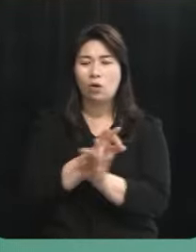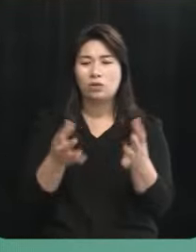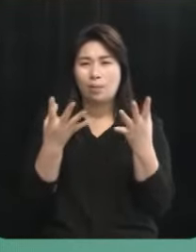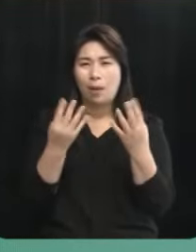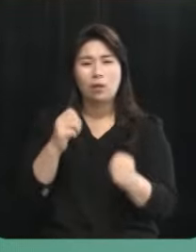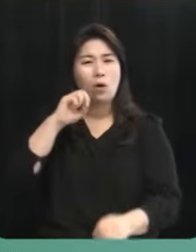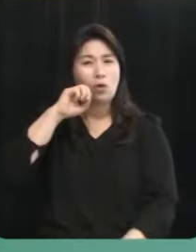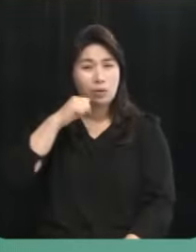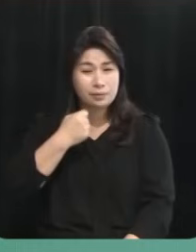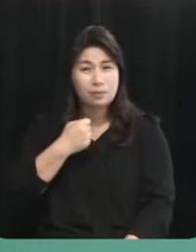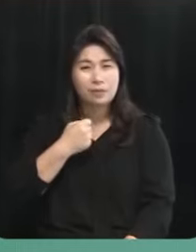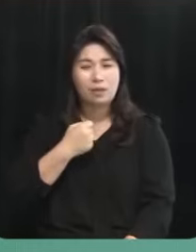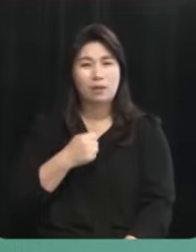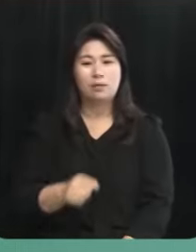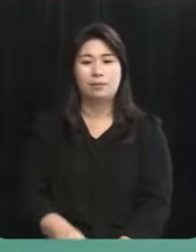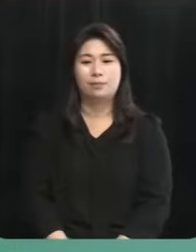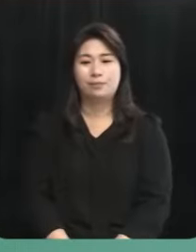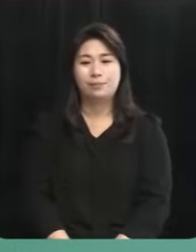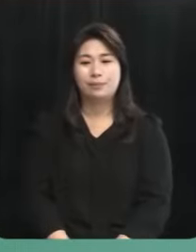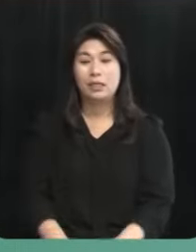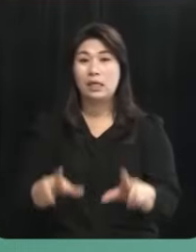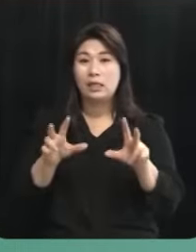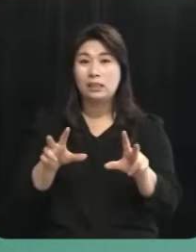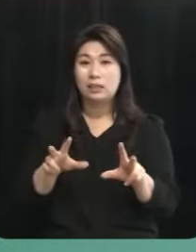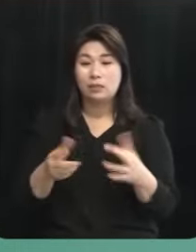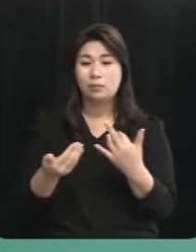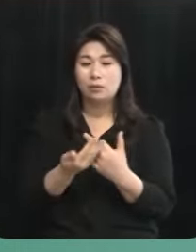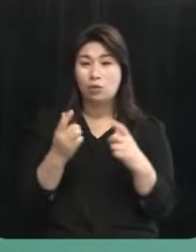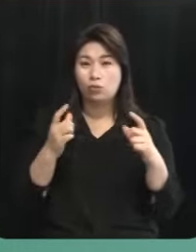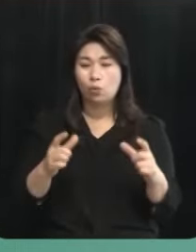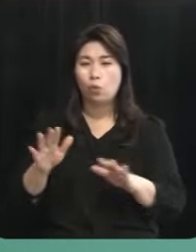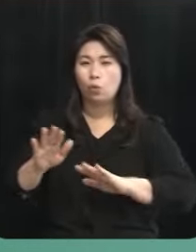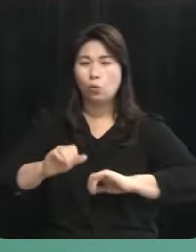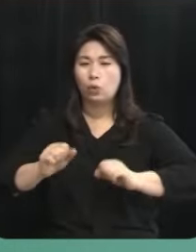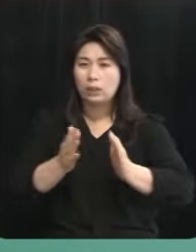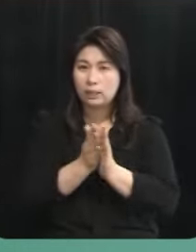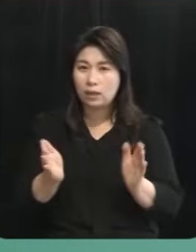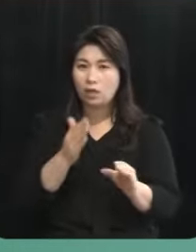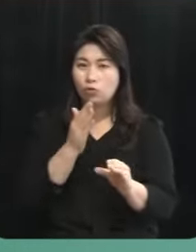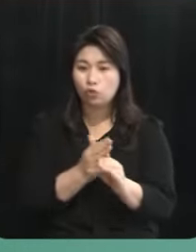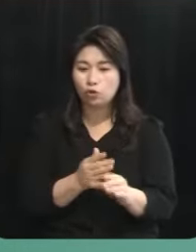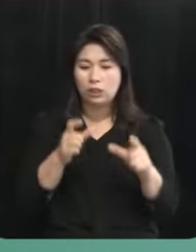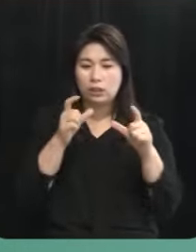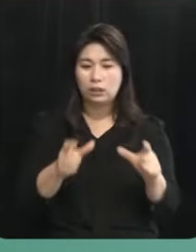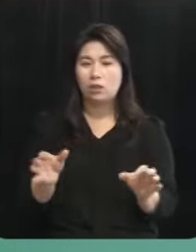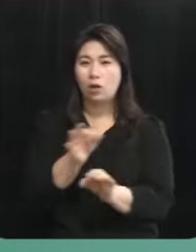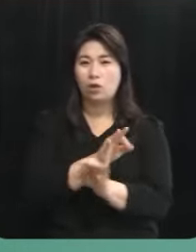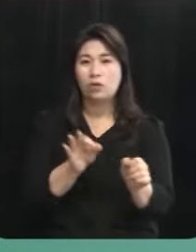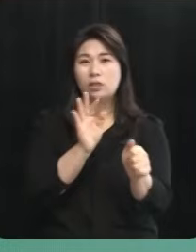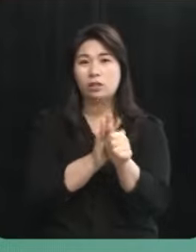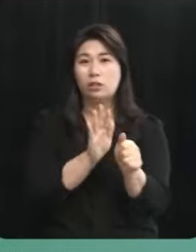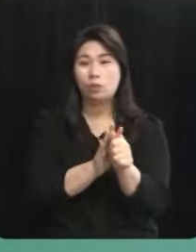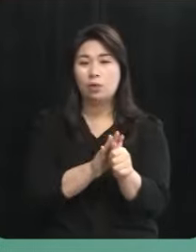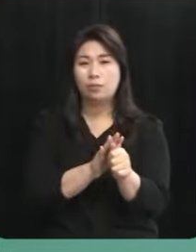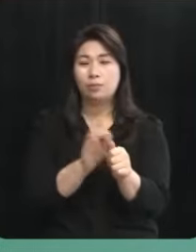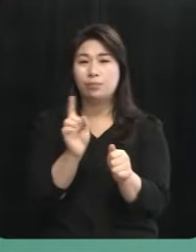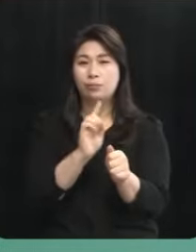어렵습니다 지금 현재 제주에서 시행되고 있는 지역경제 지원은